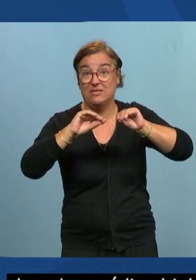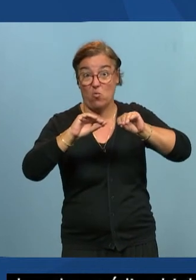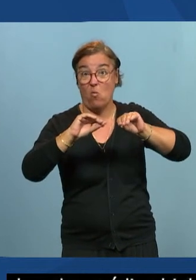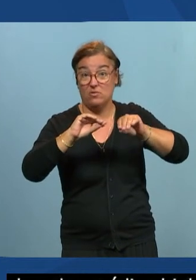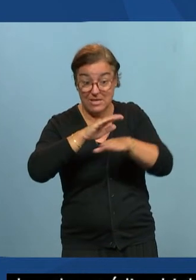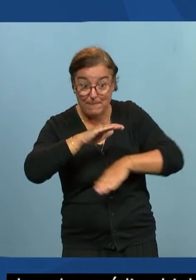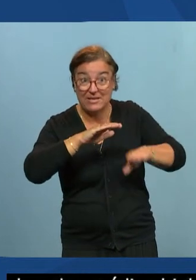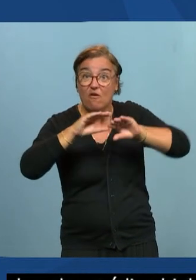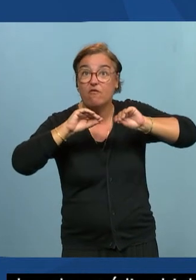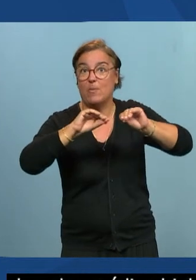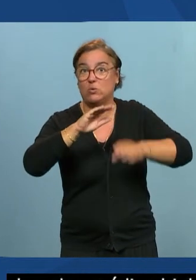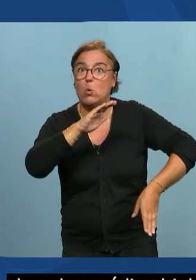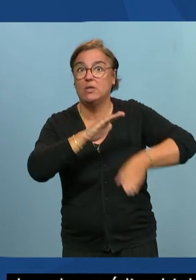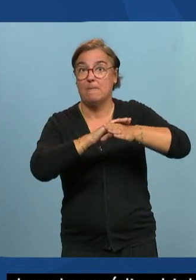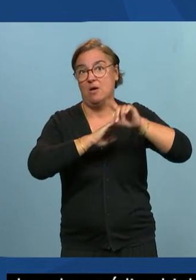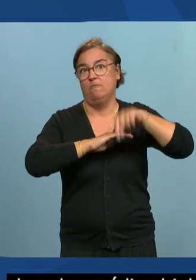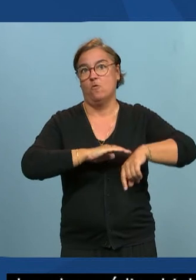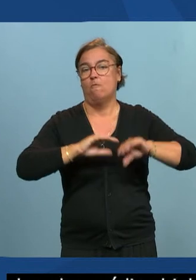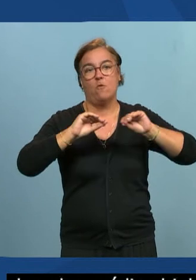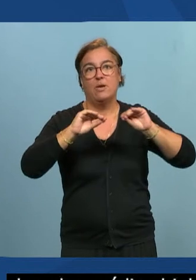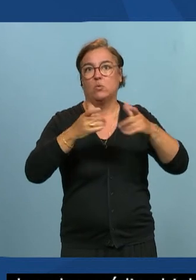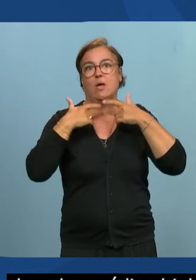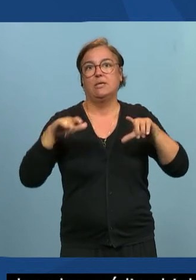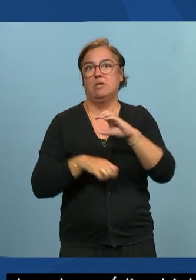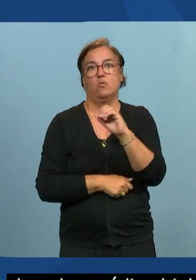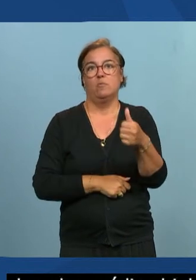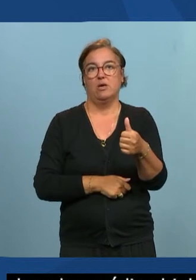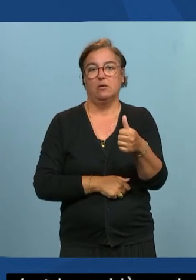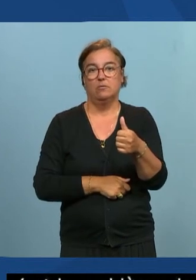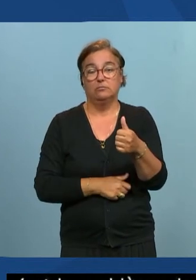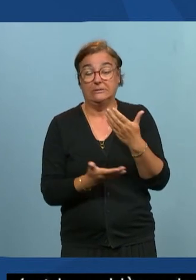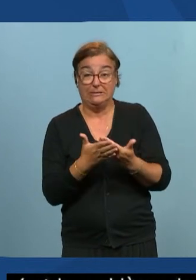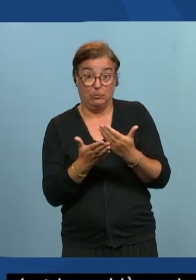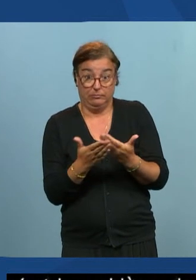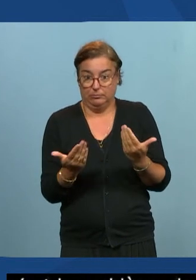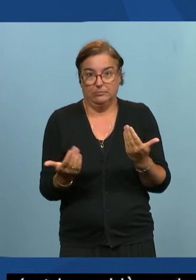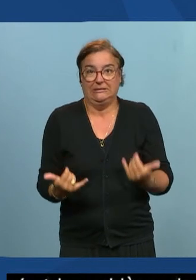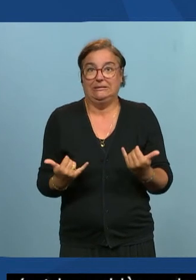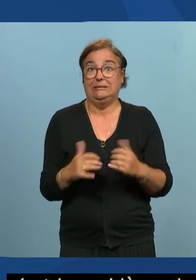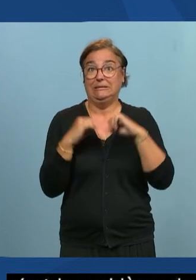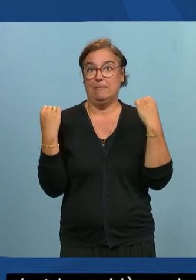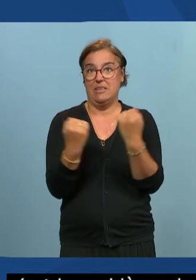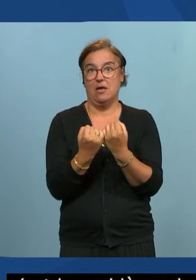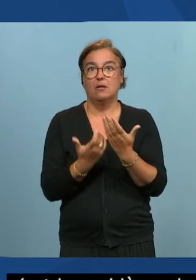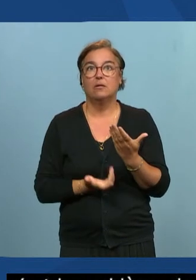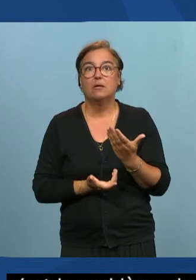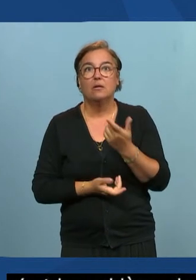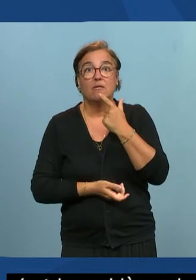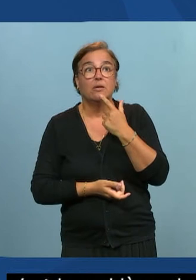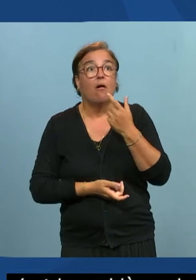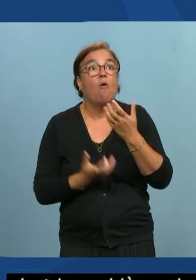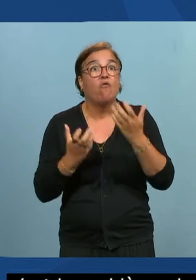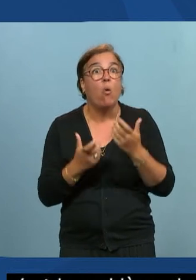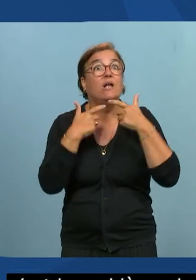et futurs acteurs et c'est aussi pour ça qu'on est là à l'accessibilité numérique parce que arrivé à un moment donné on va vouloir faire accessible mais on n'aura personne pour le faire derrière